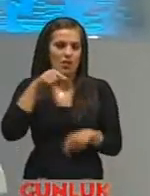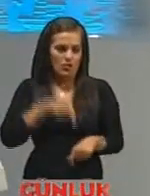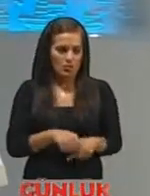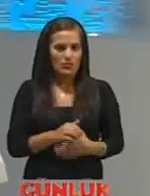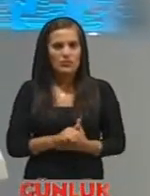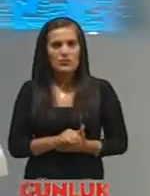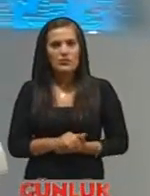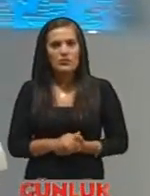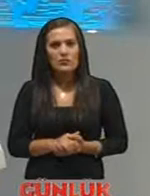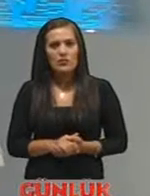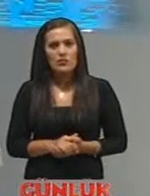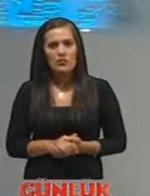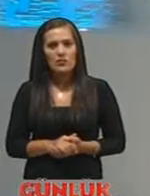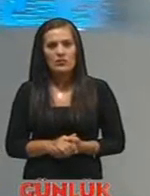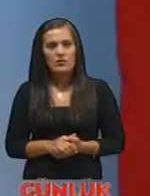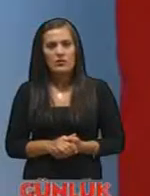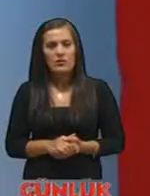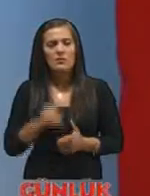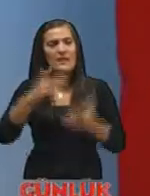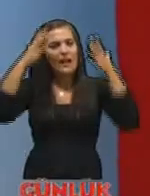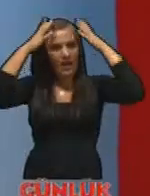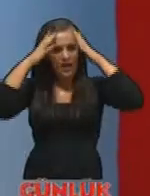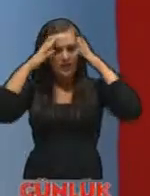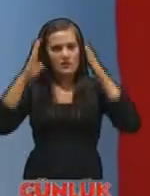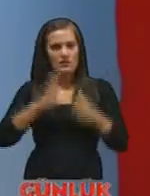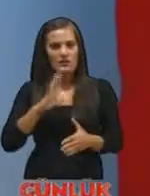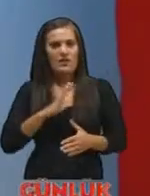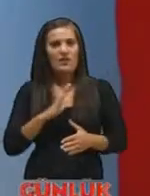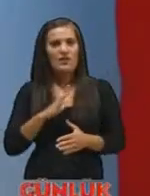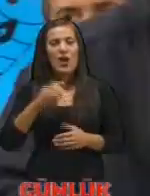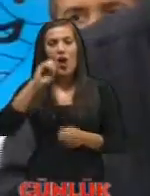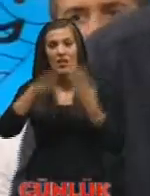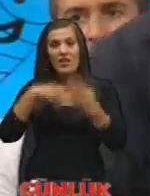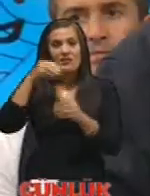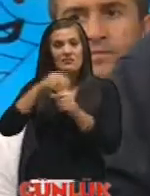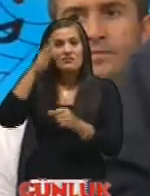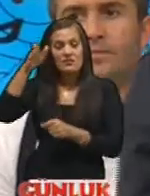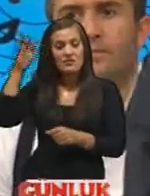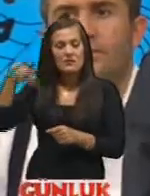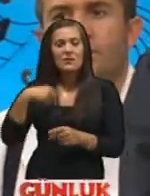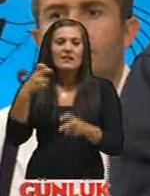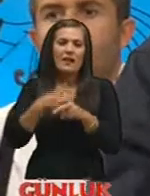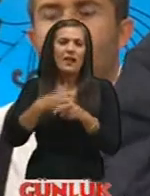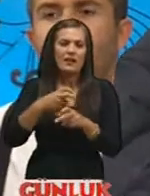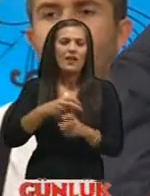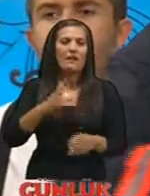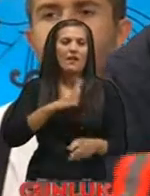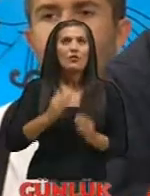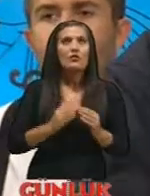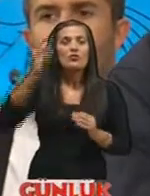bu da kaskımız mı? bir de kaskımız tabi olaylara gittiğimiz zaman bazı tehlikeler bizi bekliyor